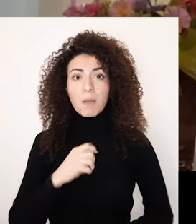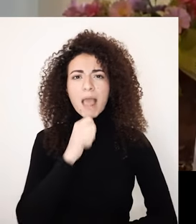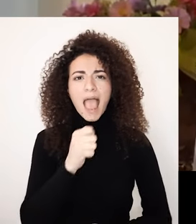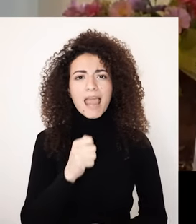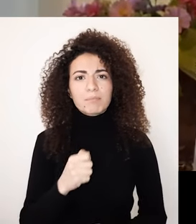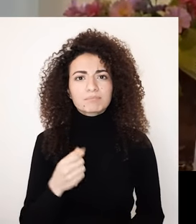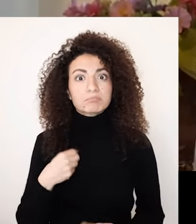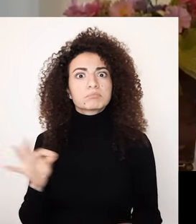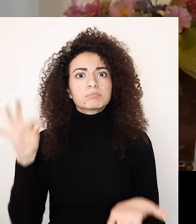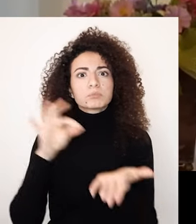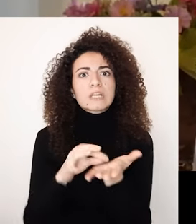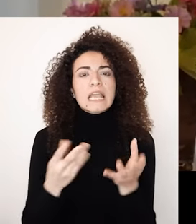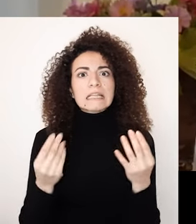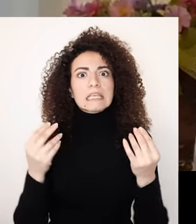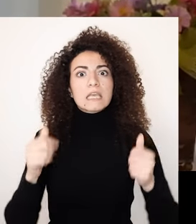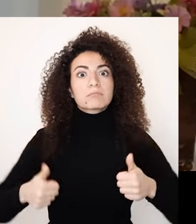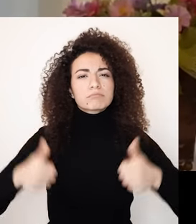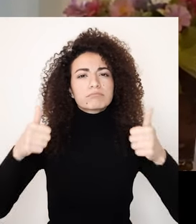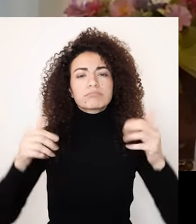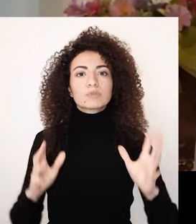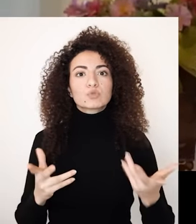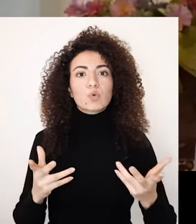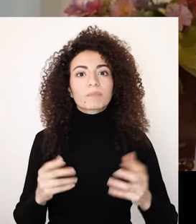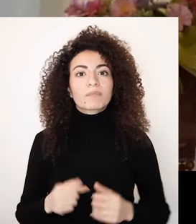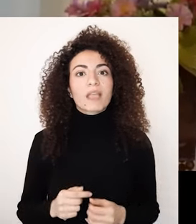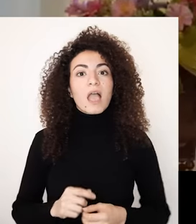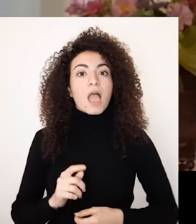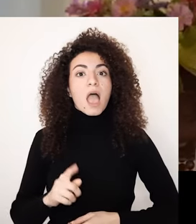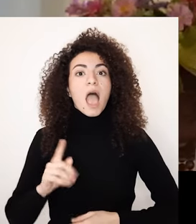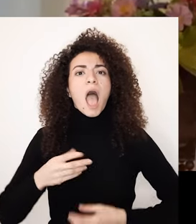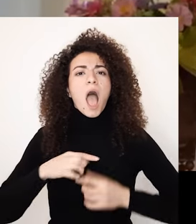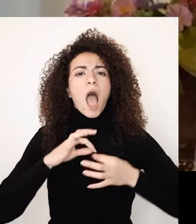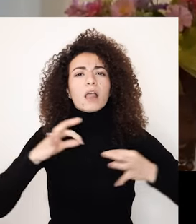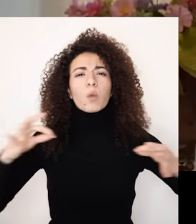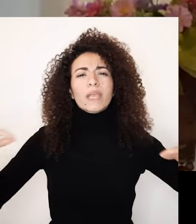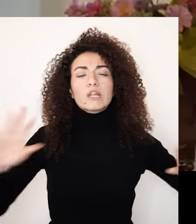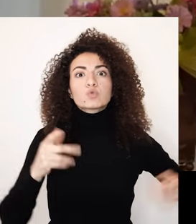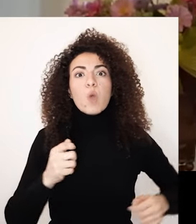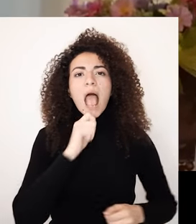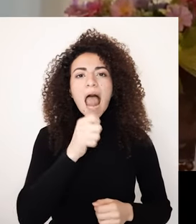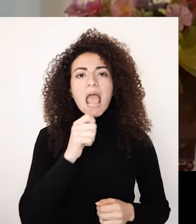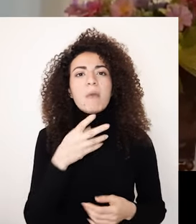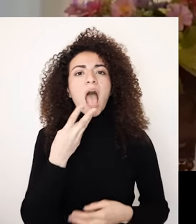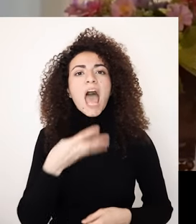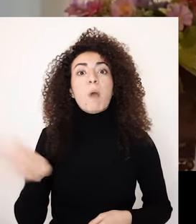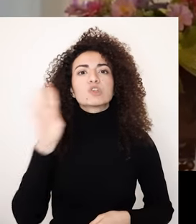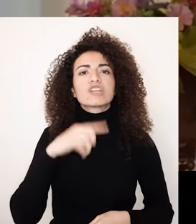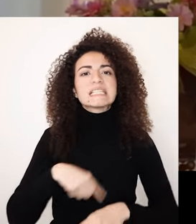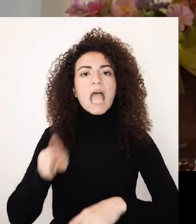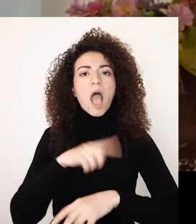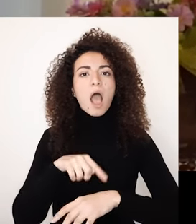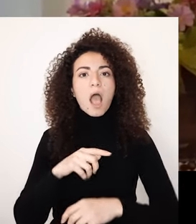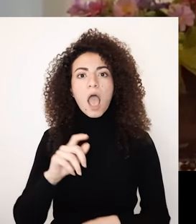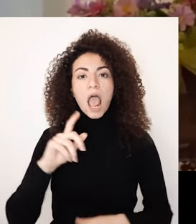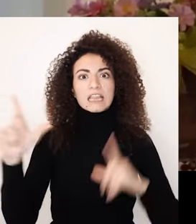كتير من الإنجازات وكان أهم دخولي موسوعة جينس للأرقام الإياسية بأطول بات تليفزيوني 24 ساعة على